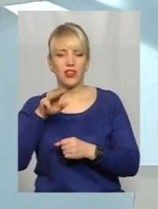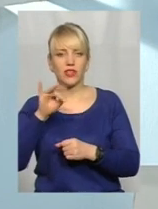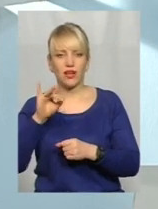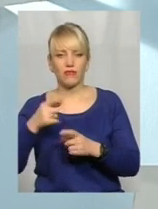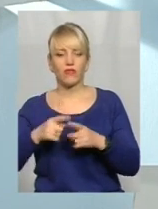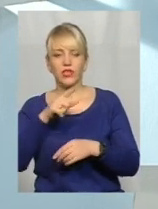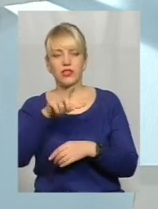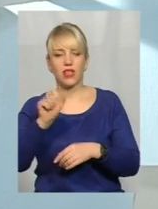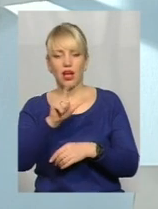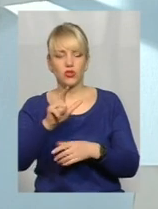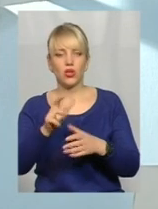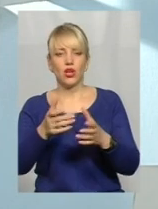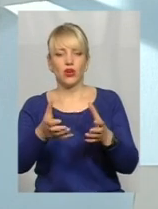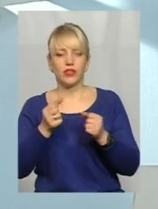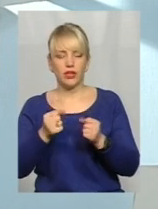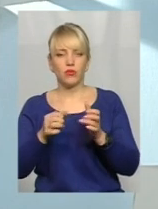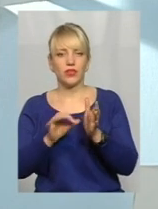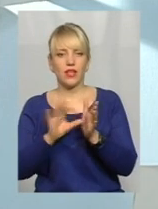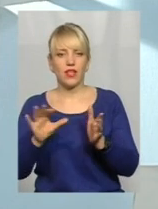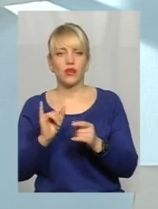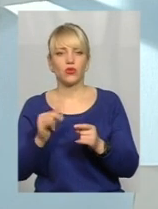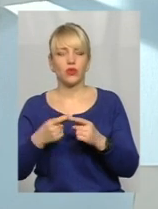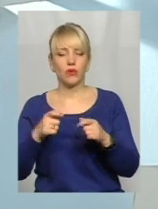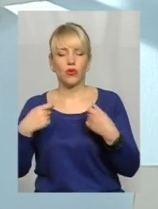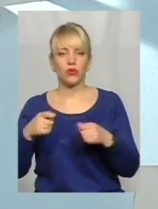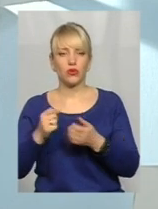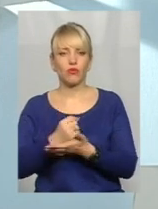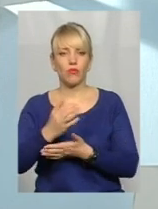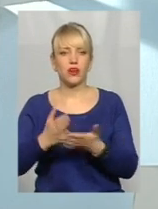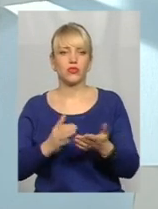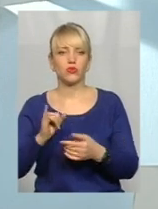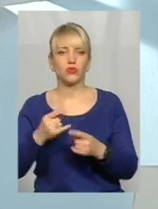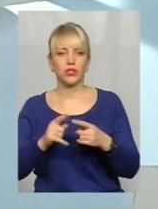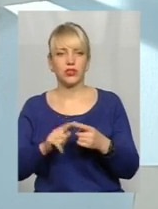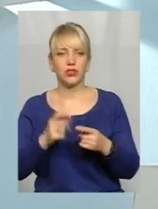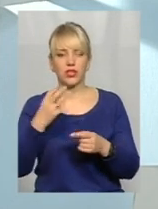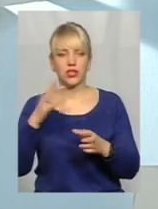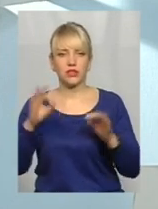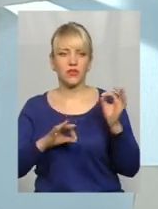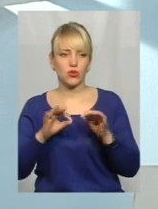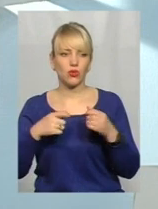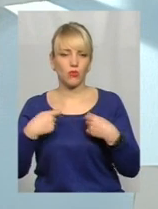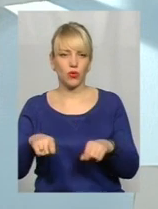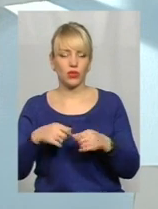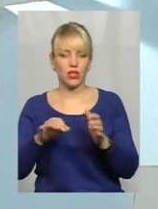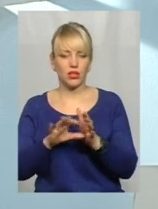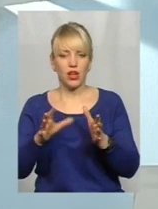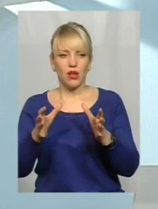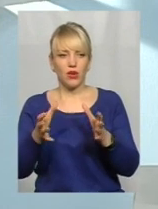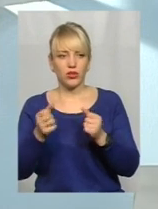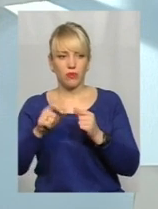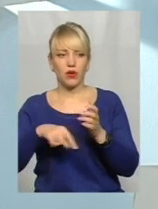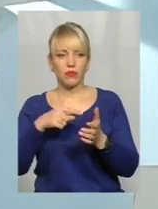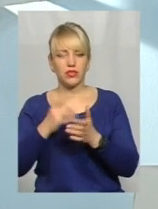роблять енергію, її продають в мережу і 13% від проданої енергії отримує міська рада, тобто